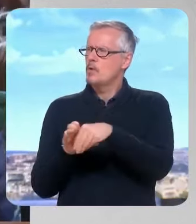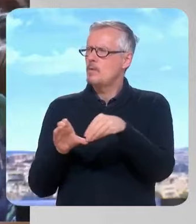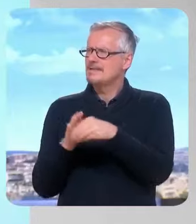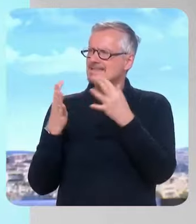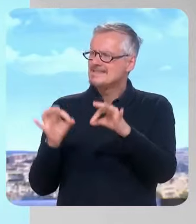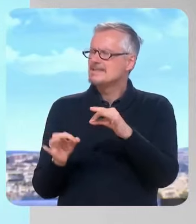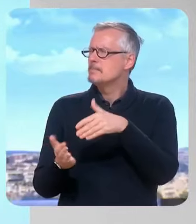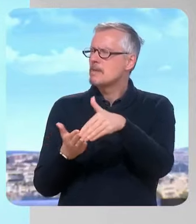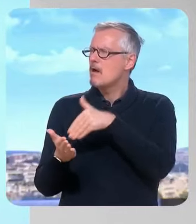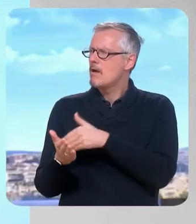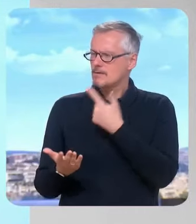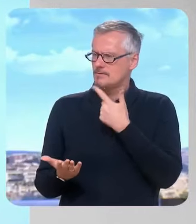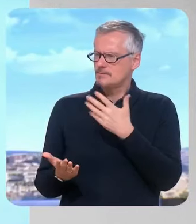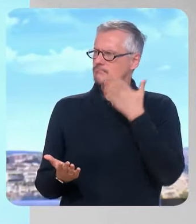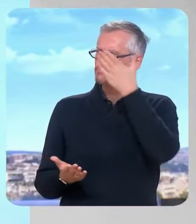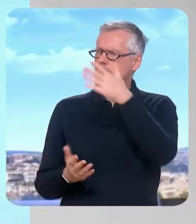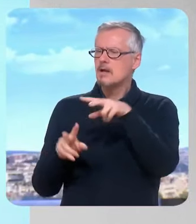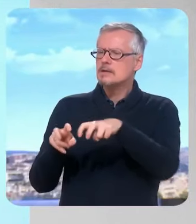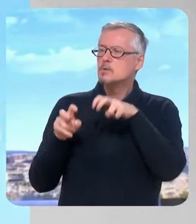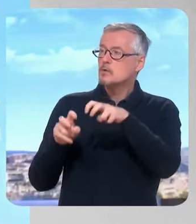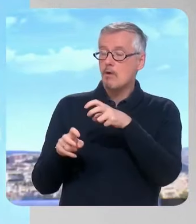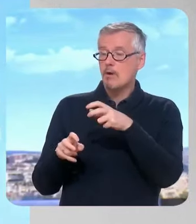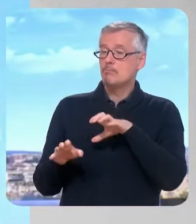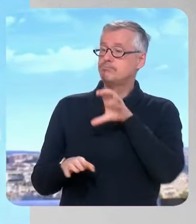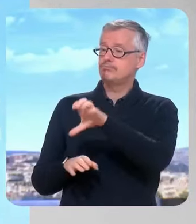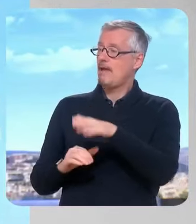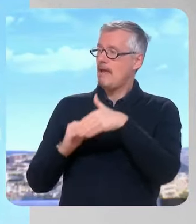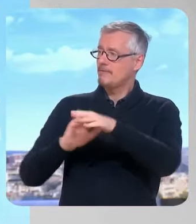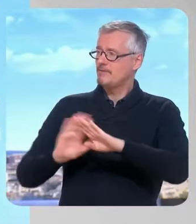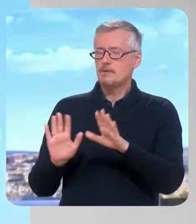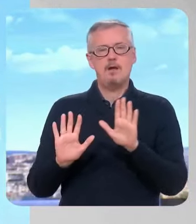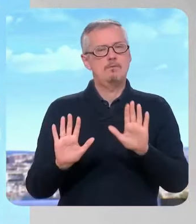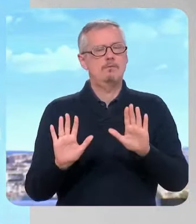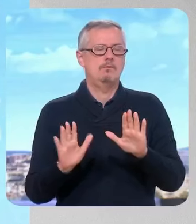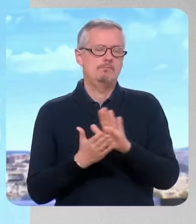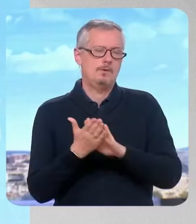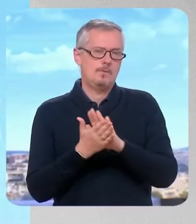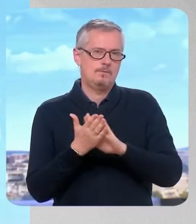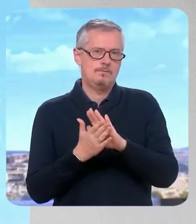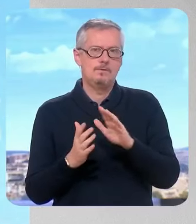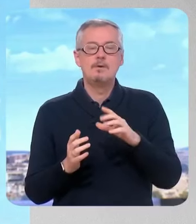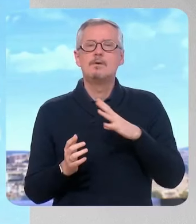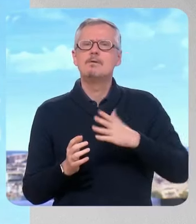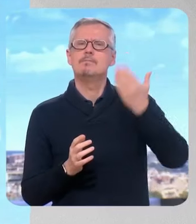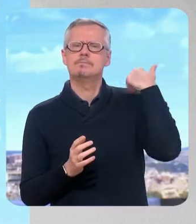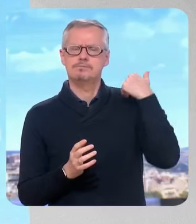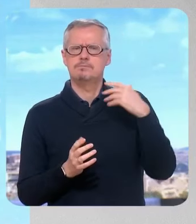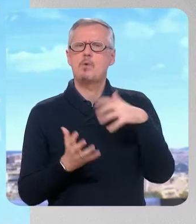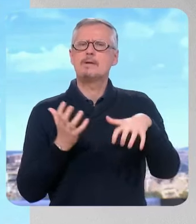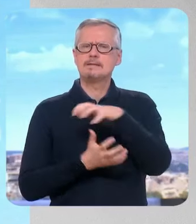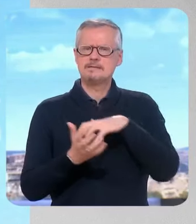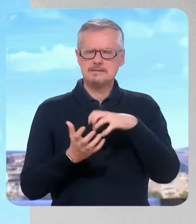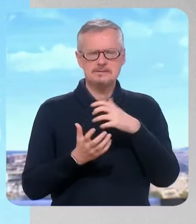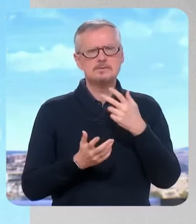supplémentaires pour les agriculteurs, même s'il y avait besoin? Non, pardon. D'abord, il faut quand même qu reparte de là où on est. Les mesures qui ont été annoncées pendant la crise,'est 500 millions d'euros